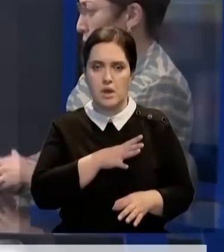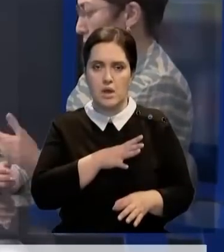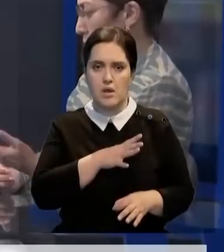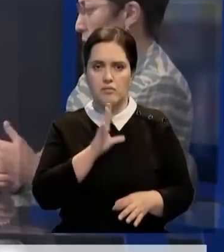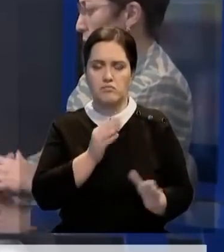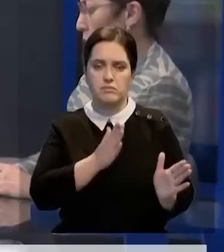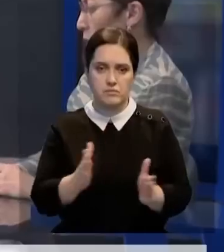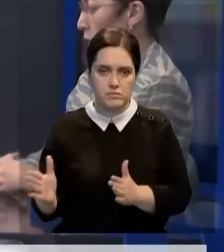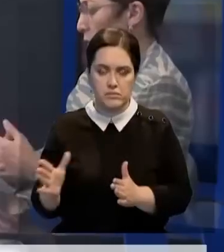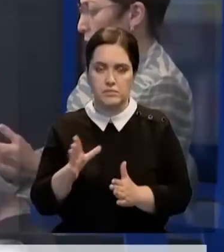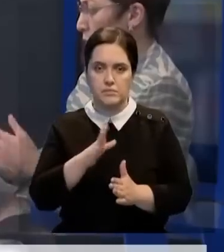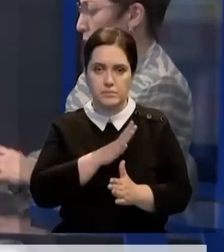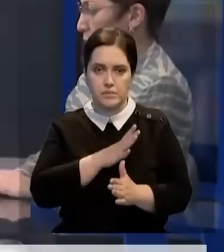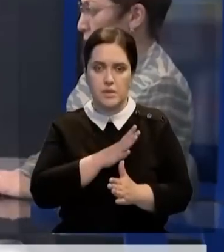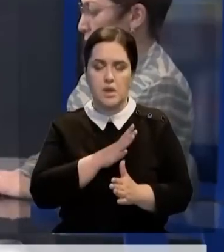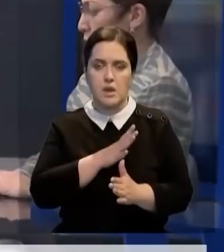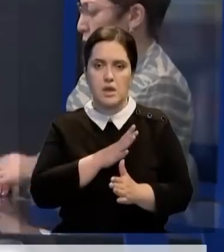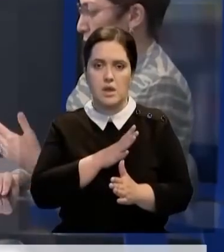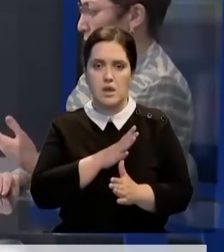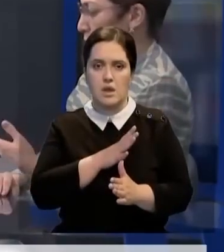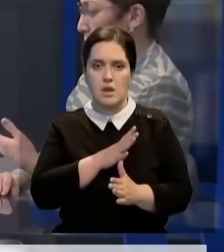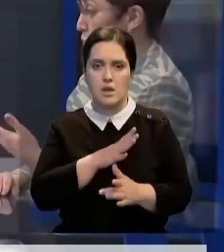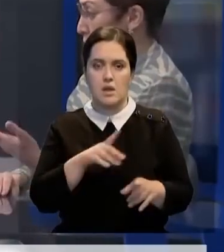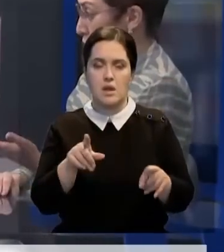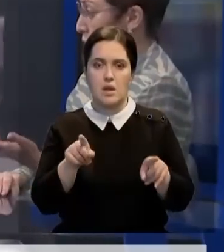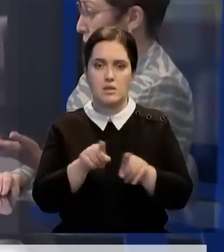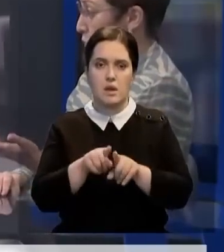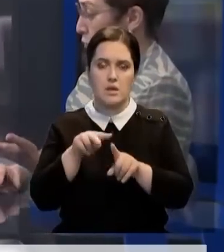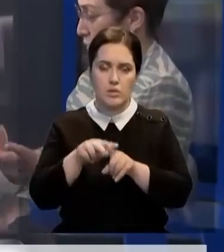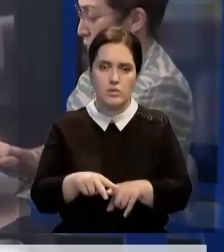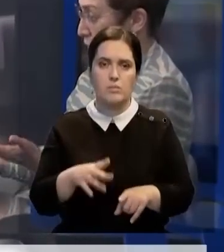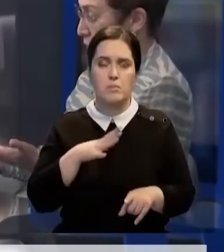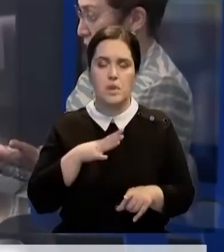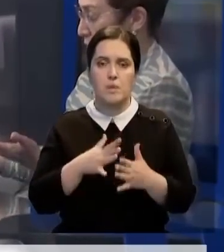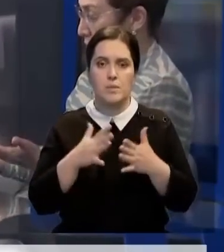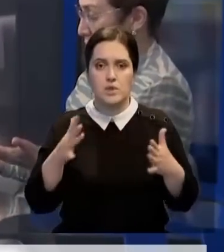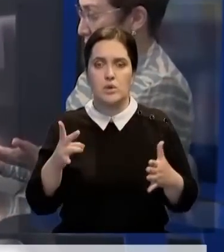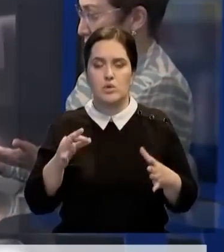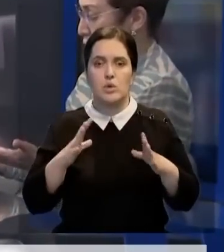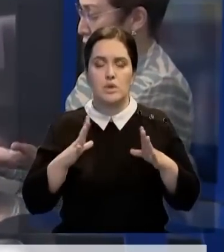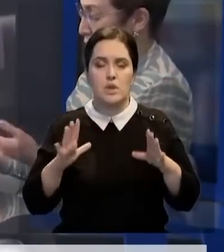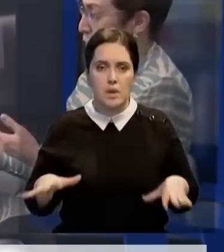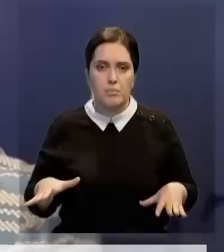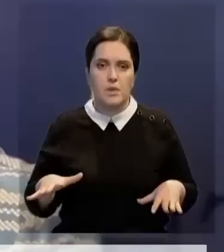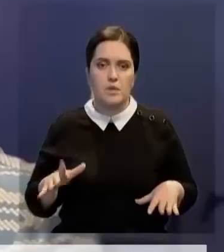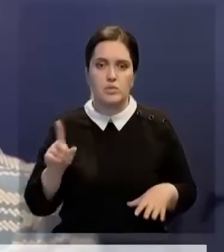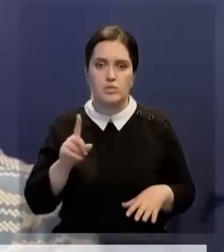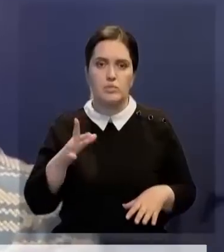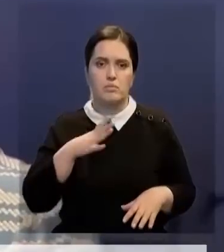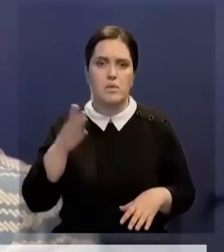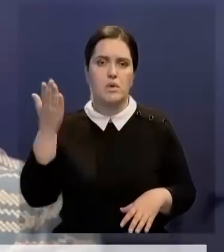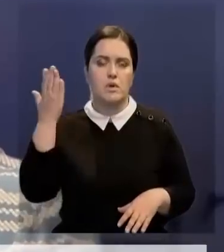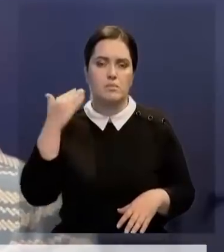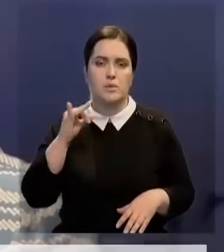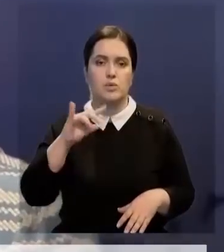сработала, нагрузка была большая, но в то же время не было то, чего мы наблюдали условно